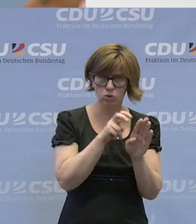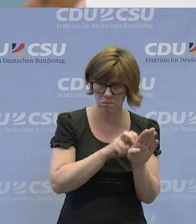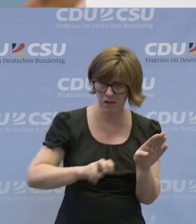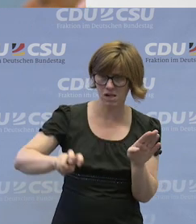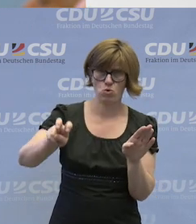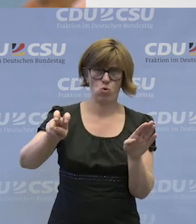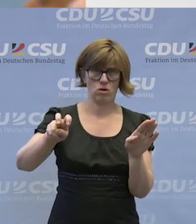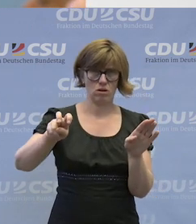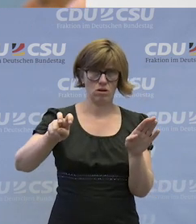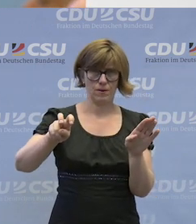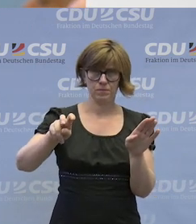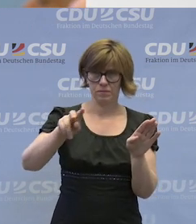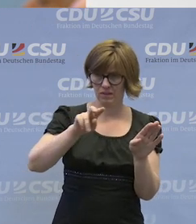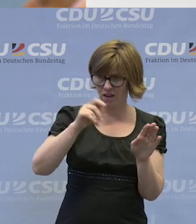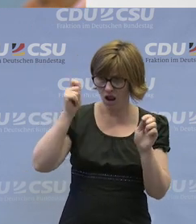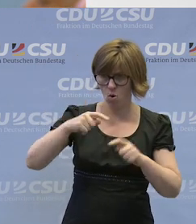bekommen,